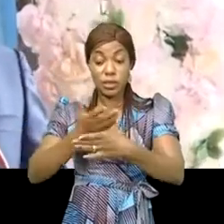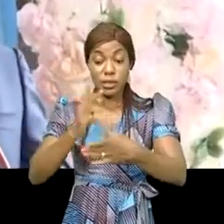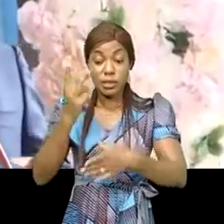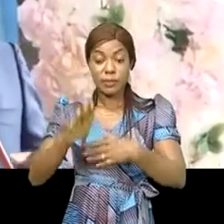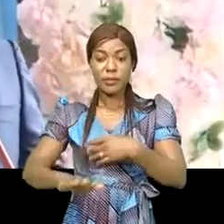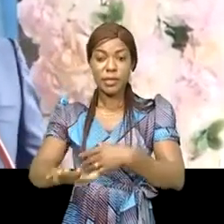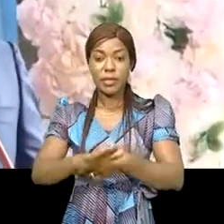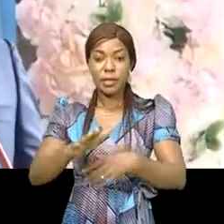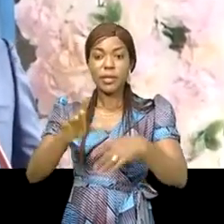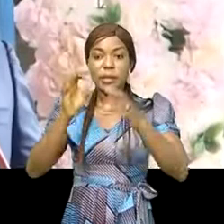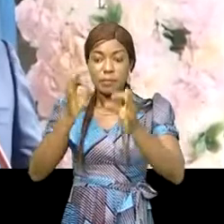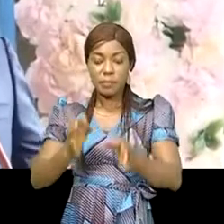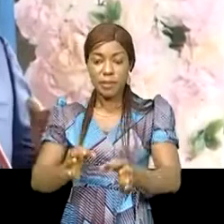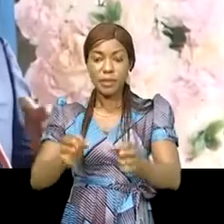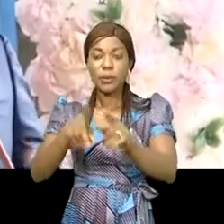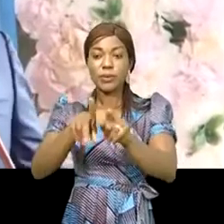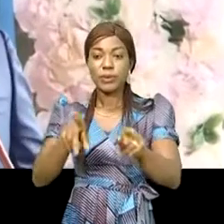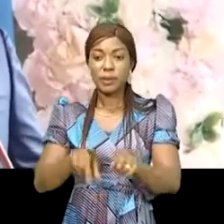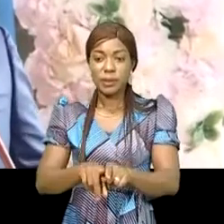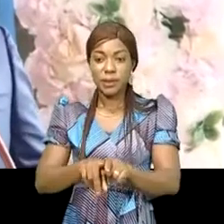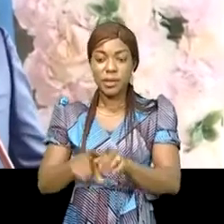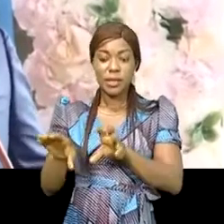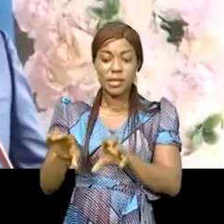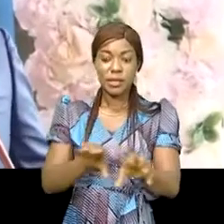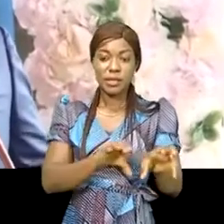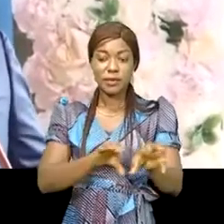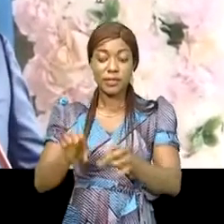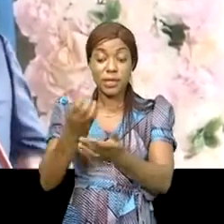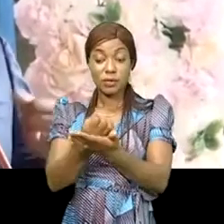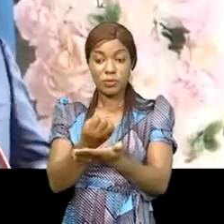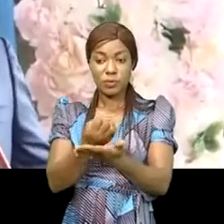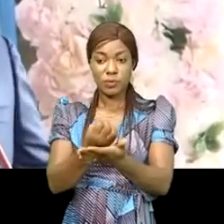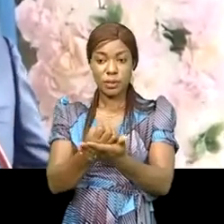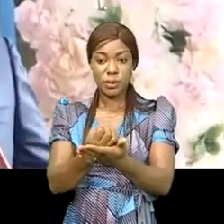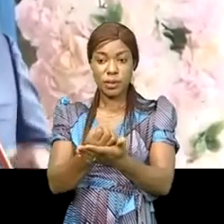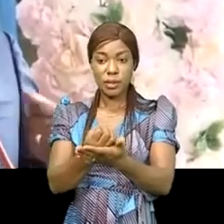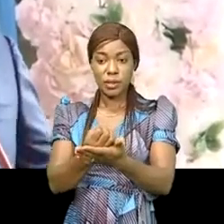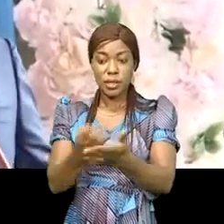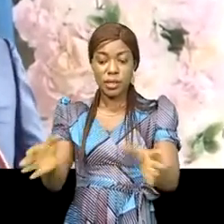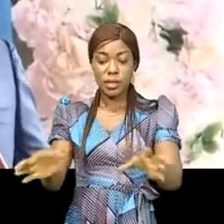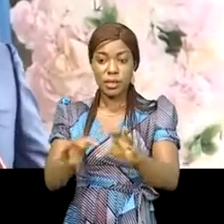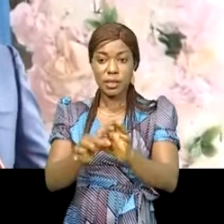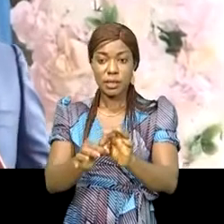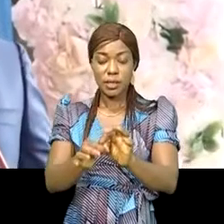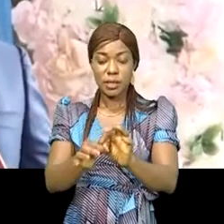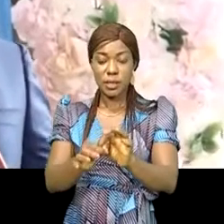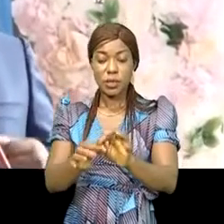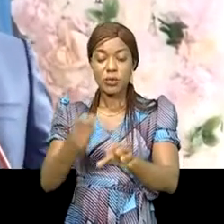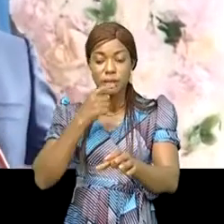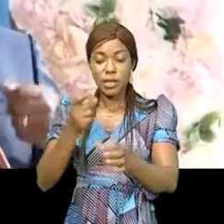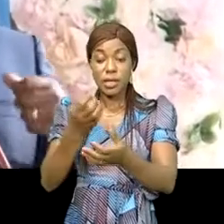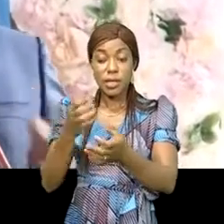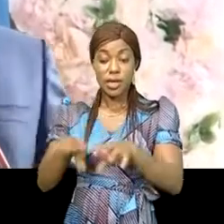mais également les activités économiques et qui dit activités économiques